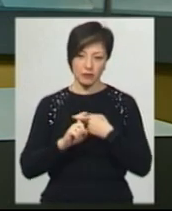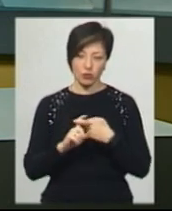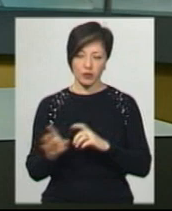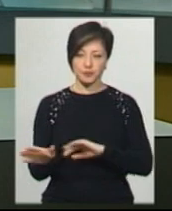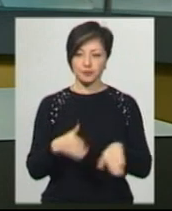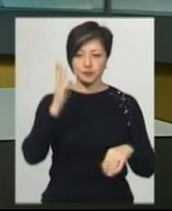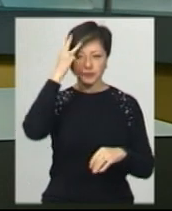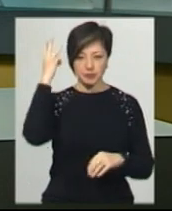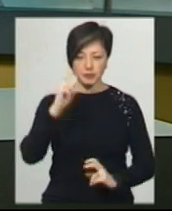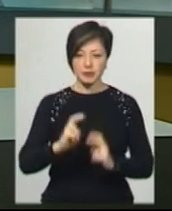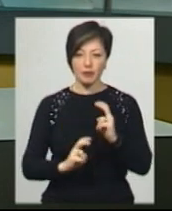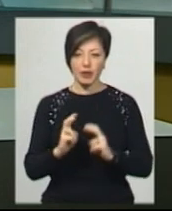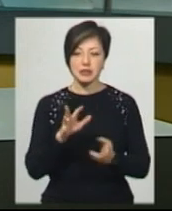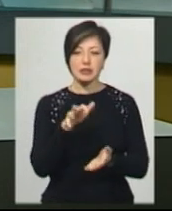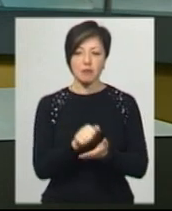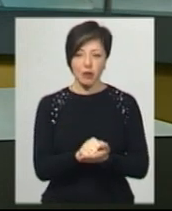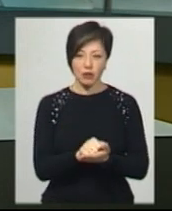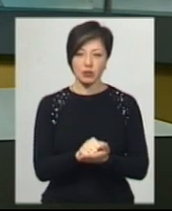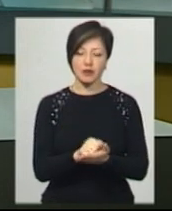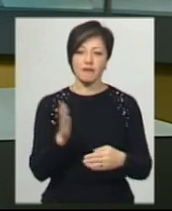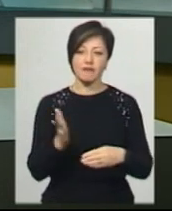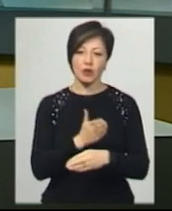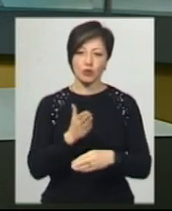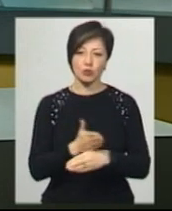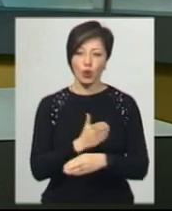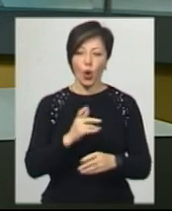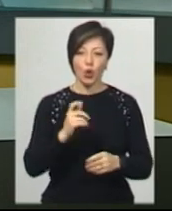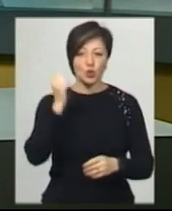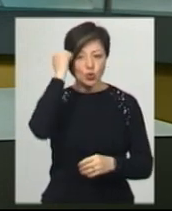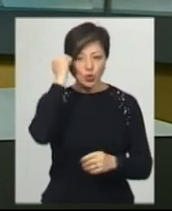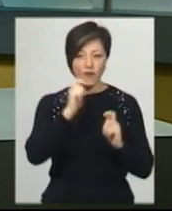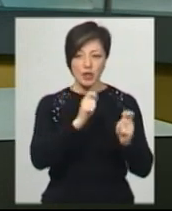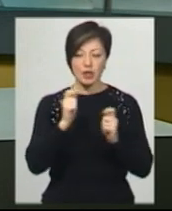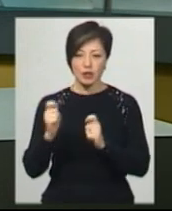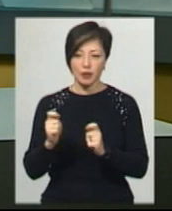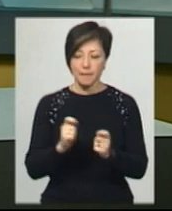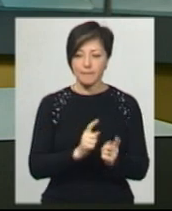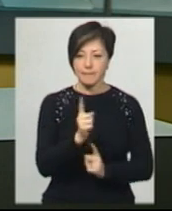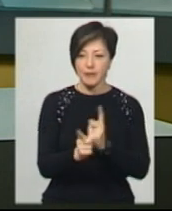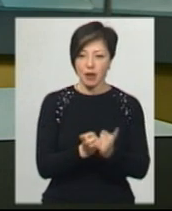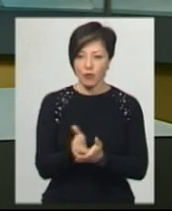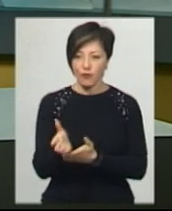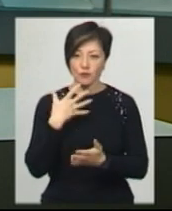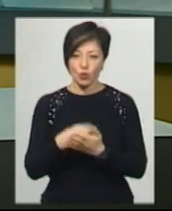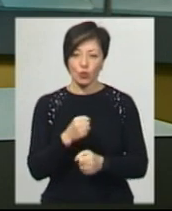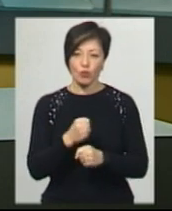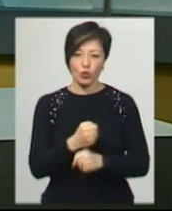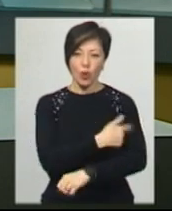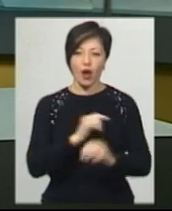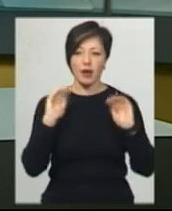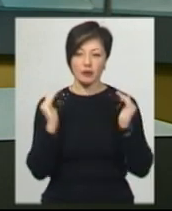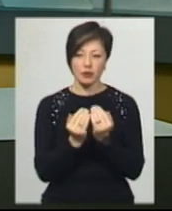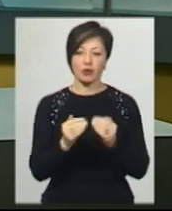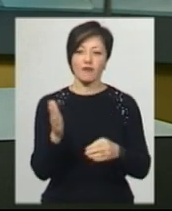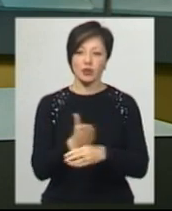Хмельницьке підприємство, яке займалося, зокрема, виготовленням сувенірної продукції, перепрефілювало свою роботу. Під час карантину тут